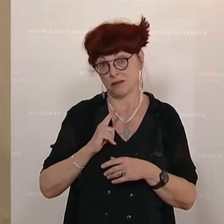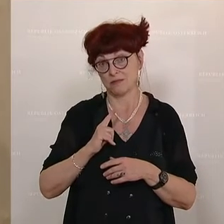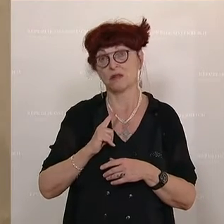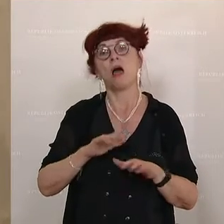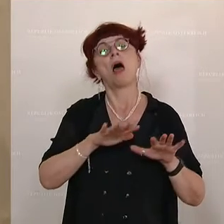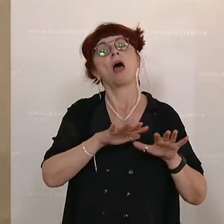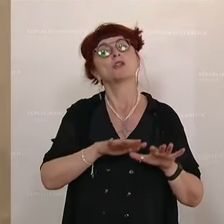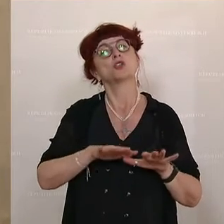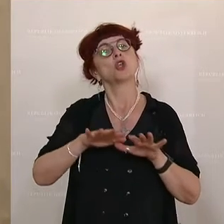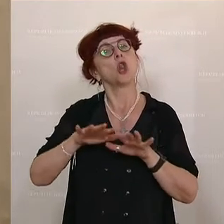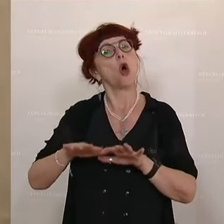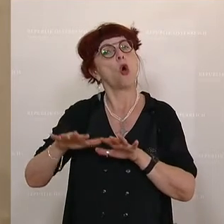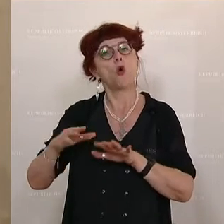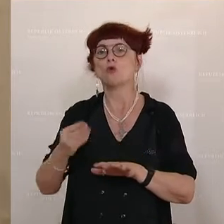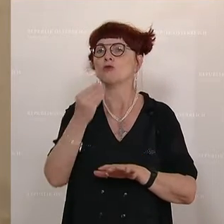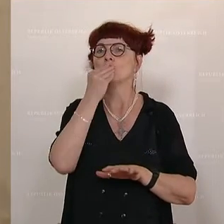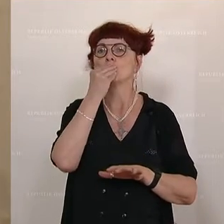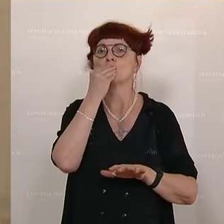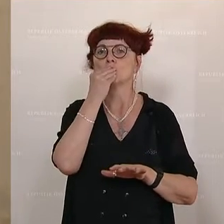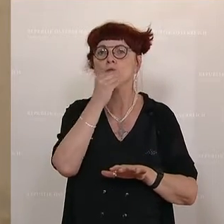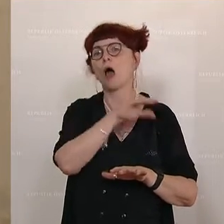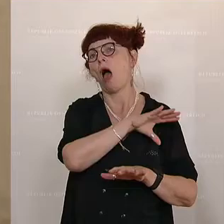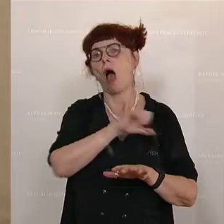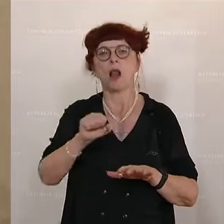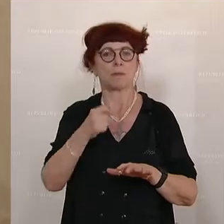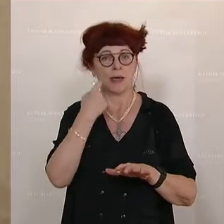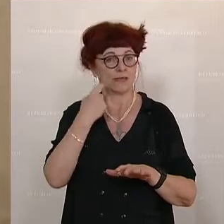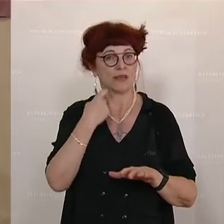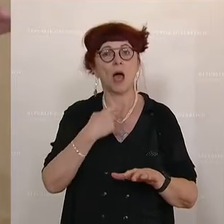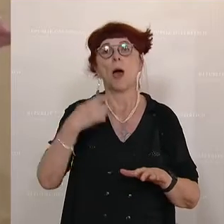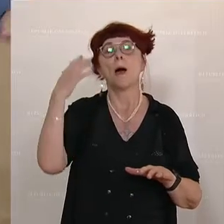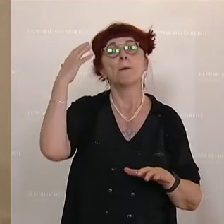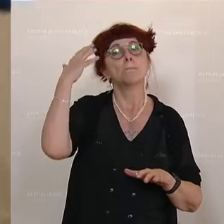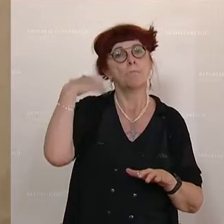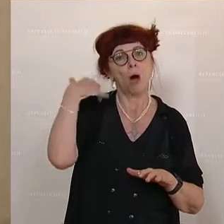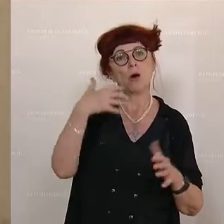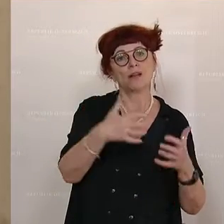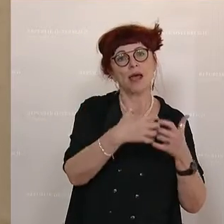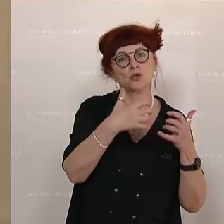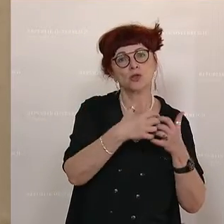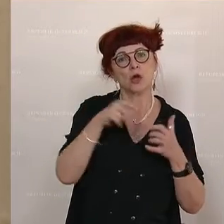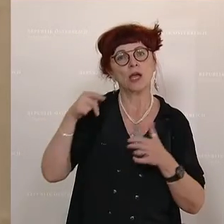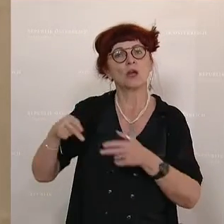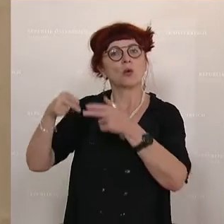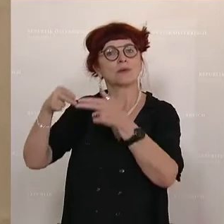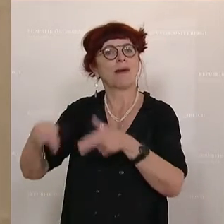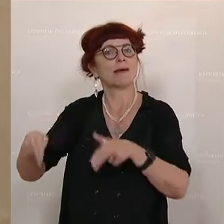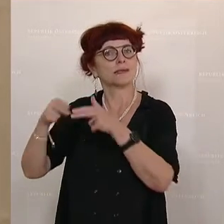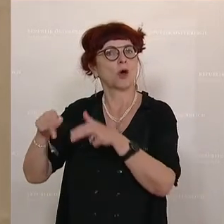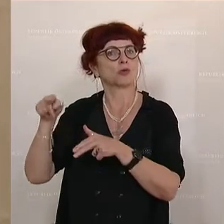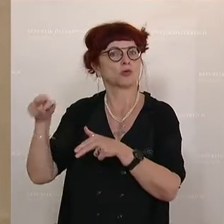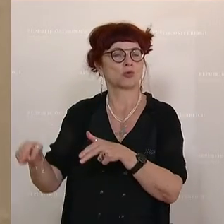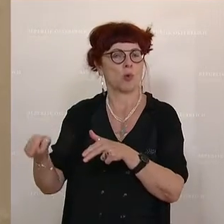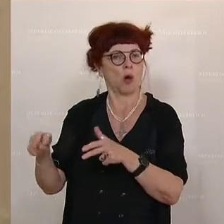Food ist momentan in allen Mundern. Was ist Slow Food? Beim Bauern erzeigen und beim Wirt und die Gasthausen auf den Tisch zu bringen. Dieser Weg ist